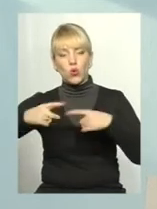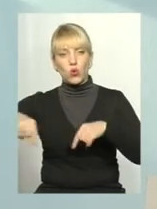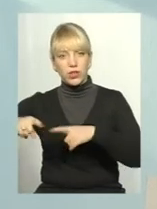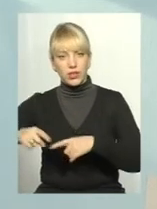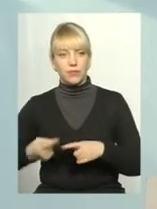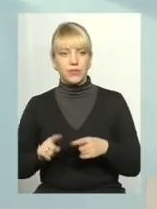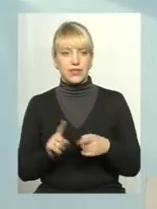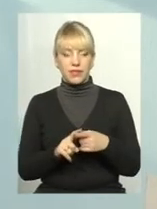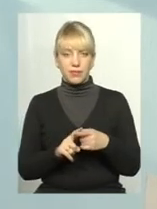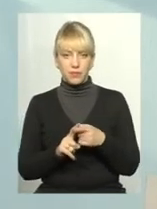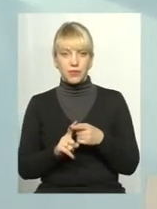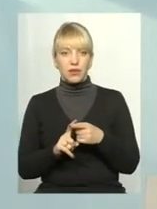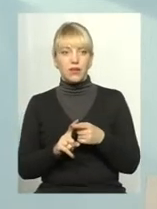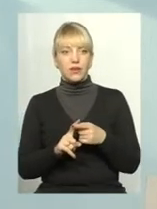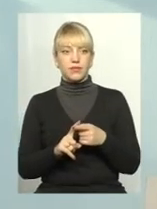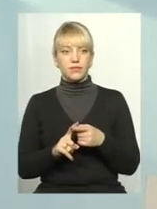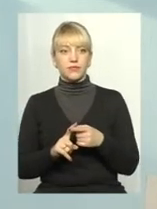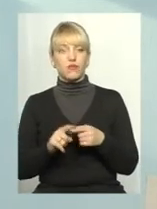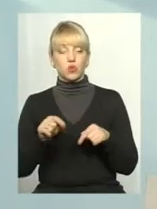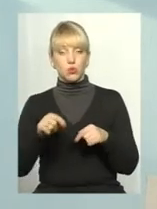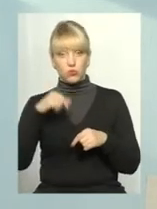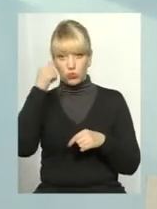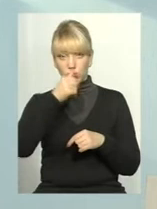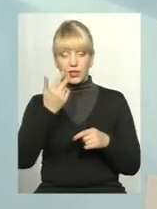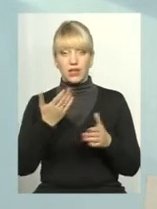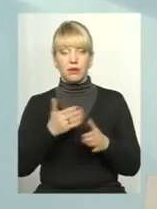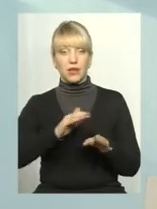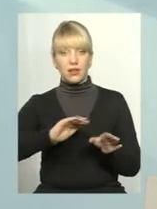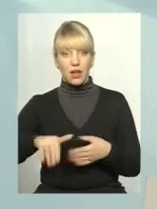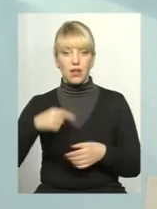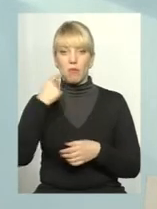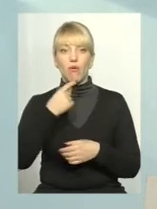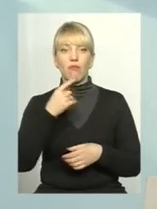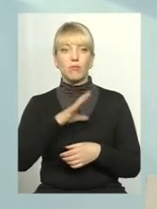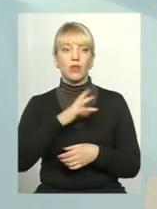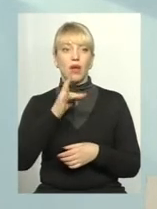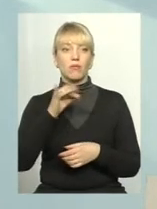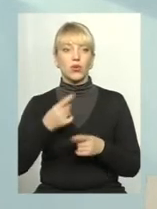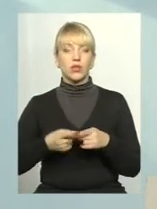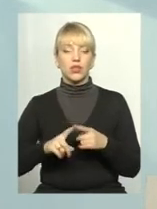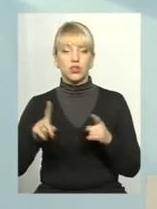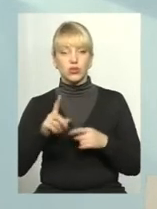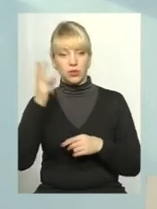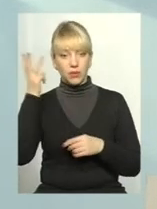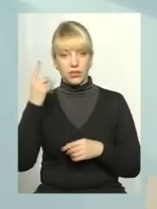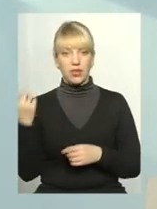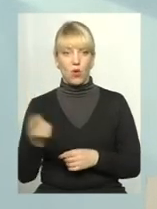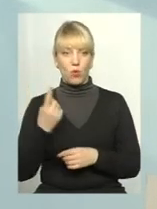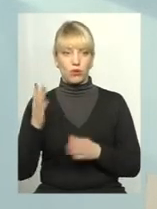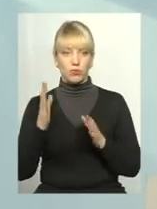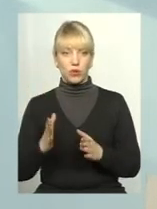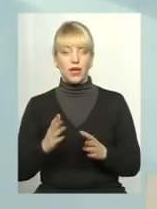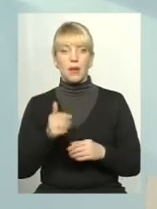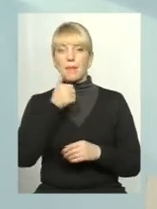в минулому, в цьому році, який минає, мова йшла про те, що Хмельницька область буде як така